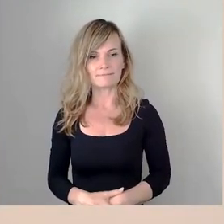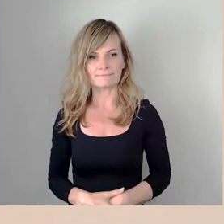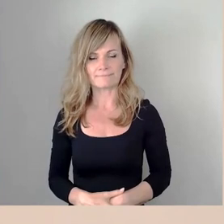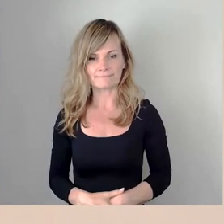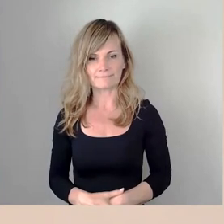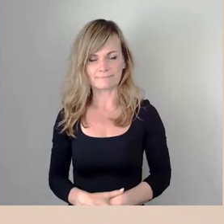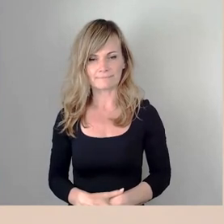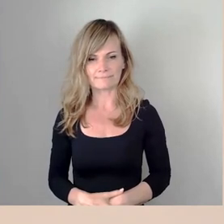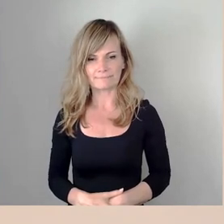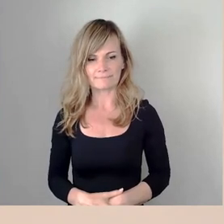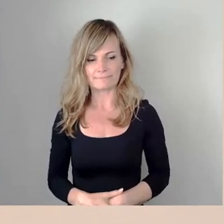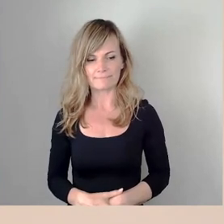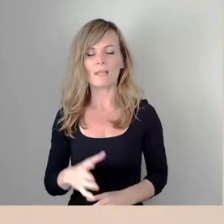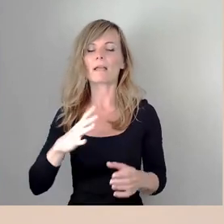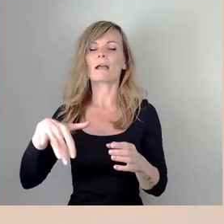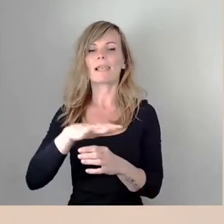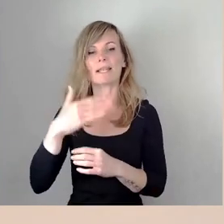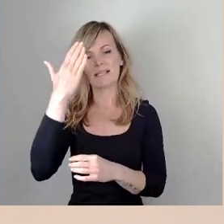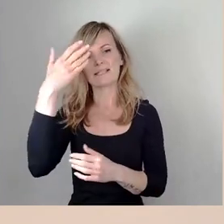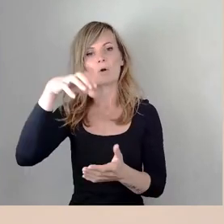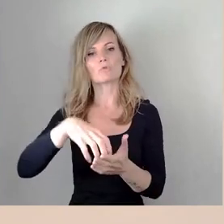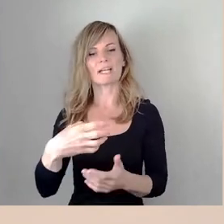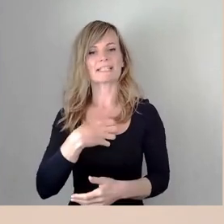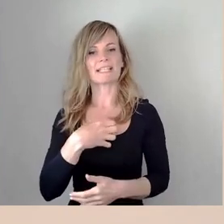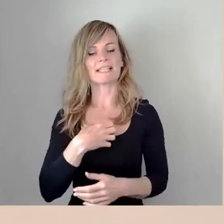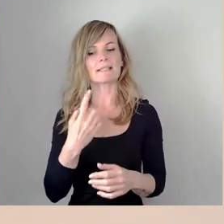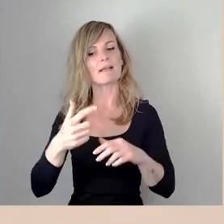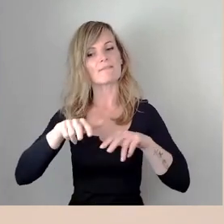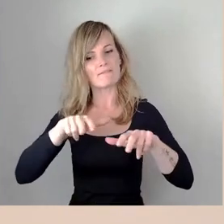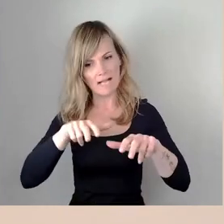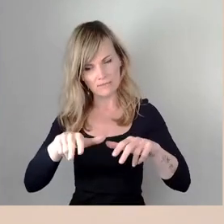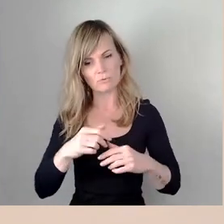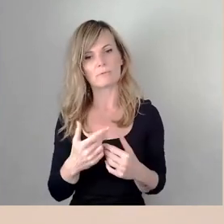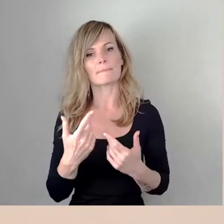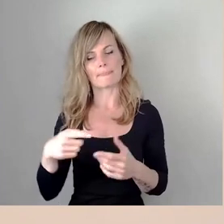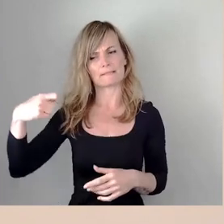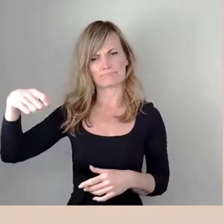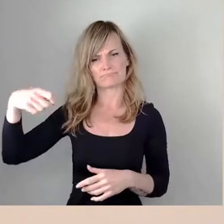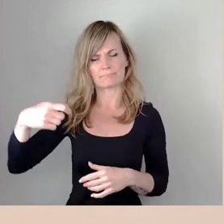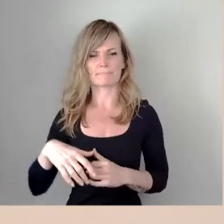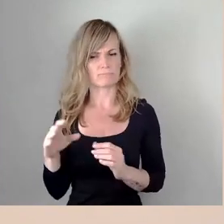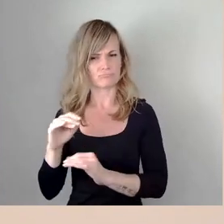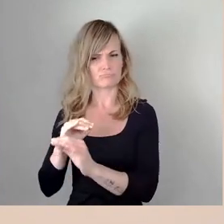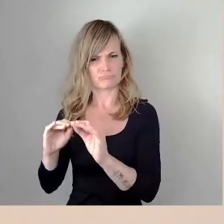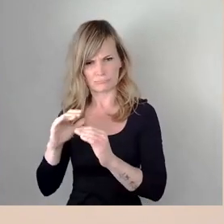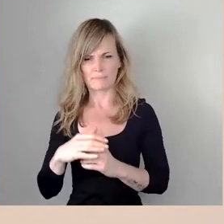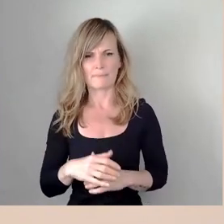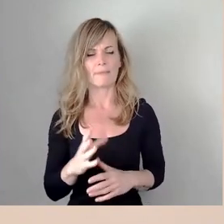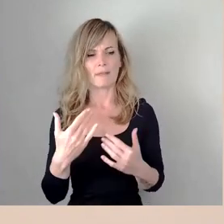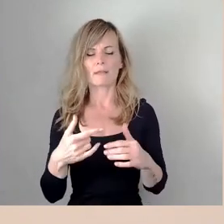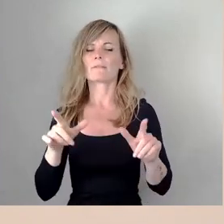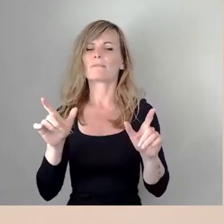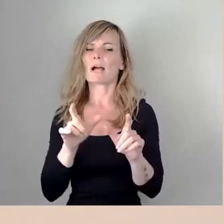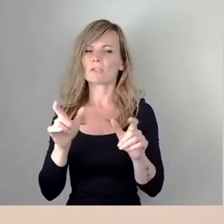Die Landeshauptstadt Dresden und die Verwaltung haben großes Interesse, dass das Veranstaltungsformat, was jeden Sommer am